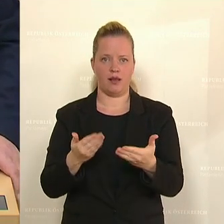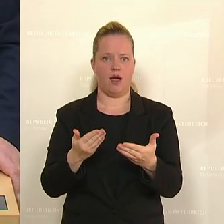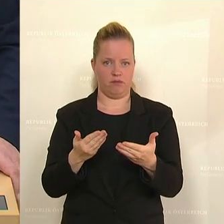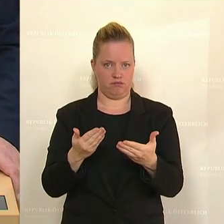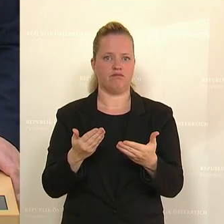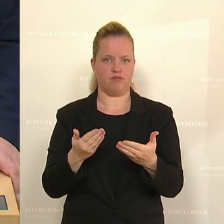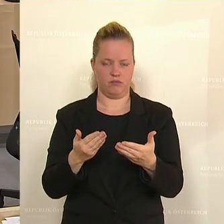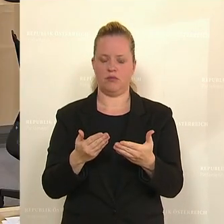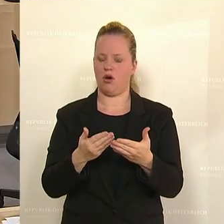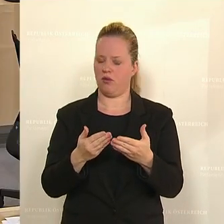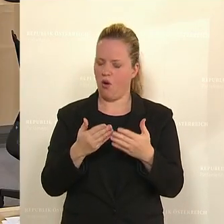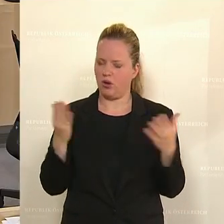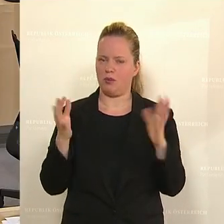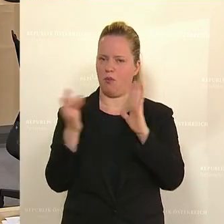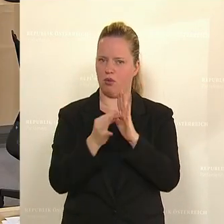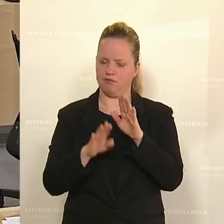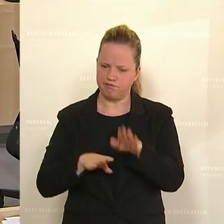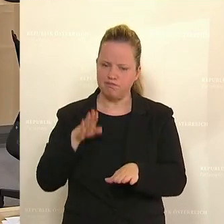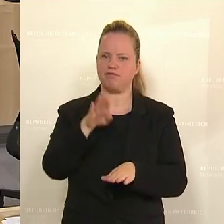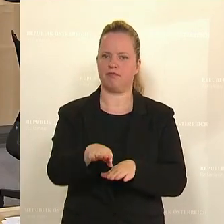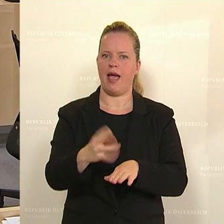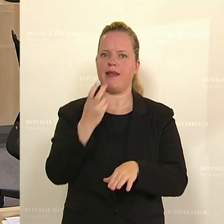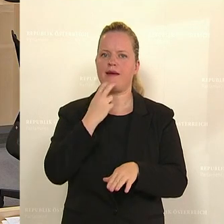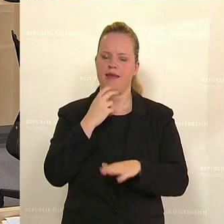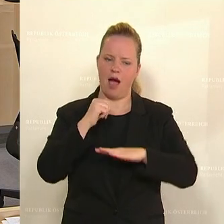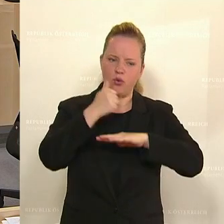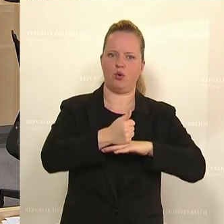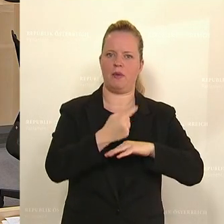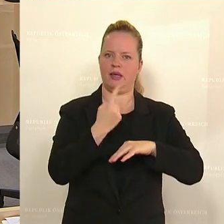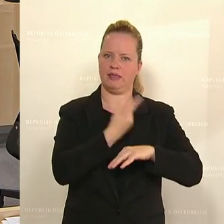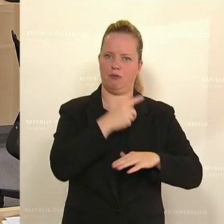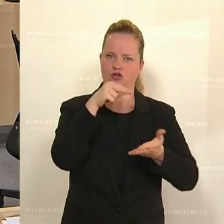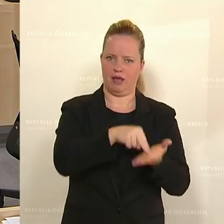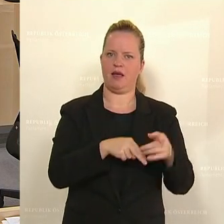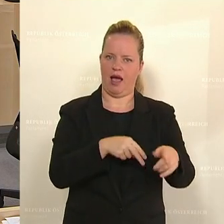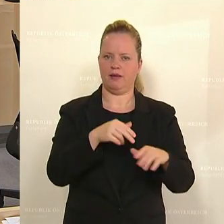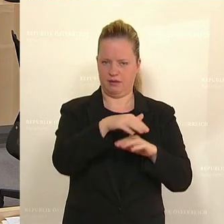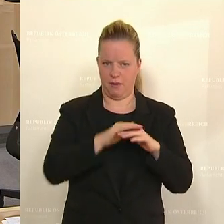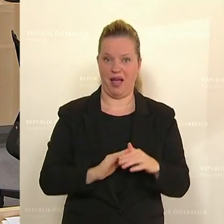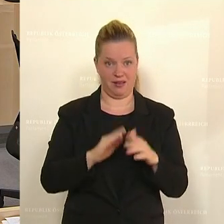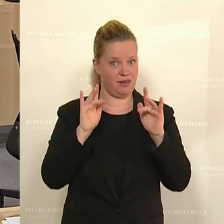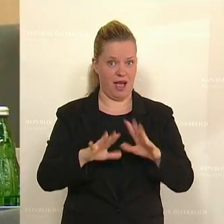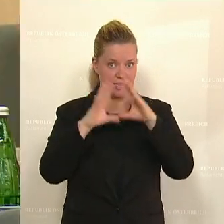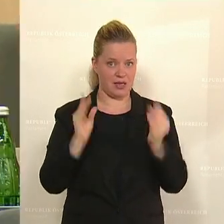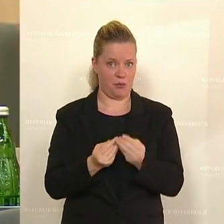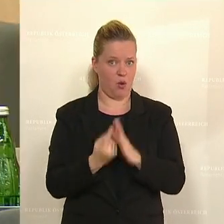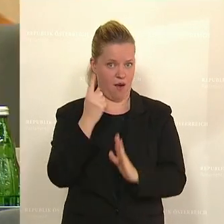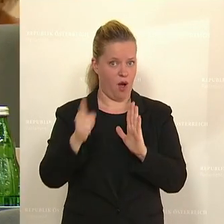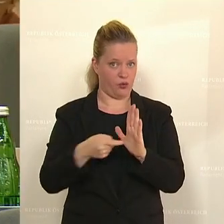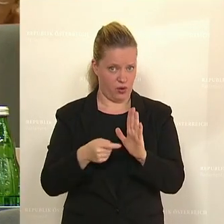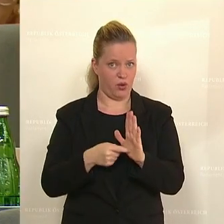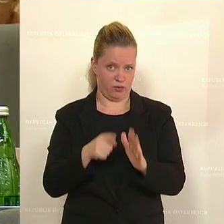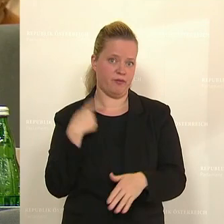Punkt in Richtung Energieautonomie der Gemeinden machen und die Gemeinden stehen insgesamt vor großen Herausforderungen. Das wissen wir